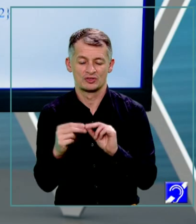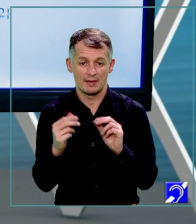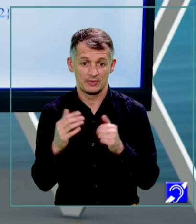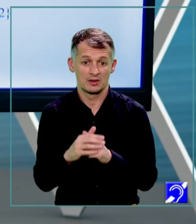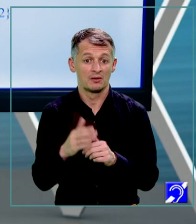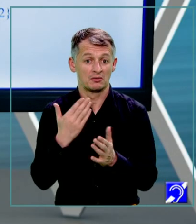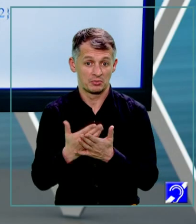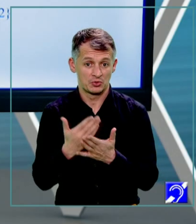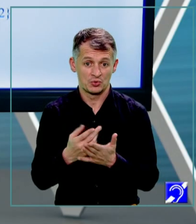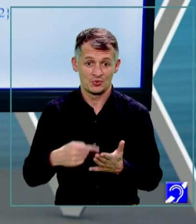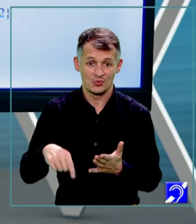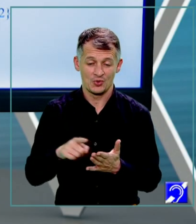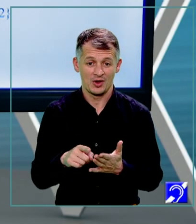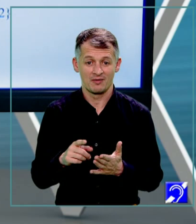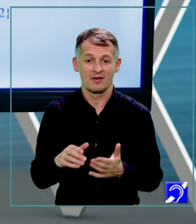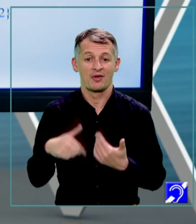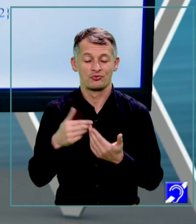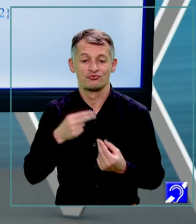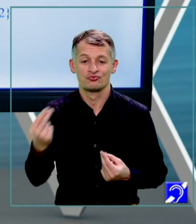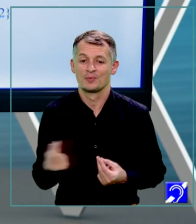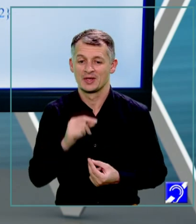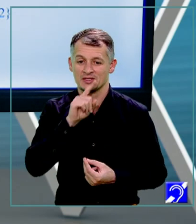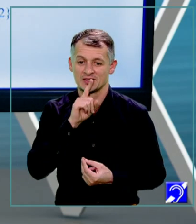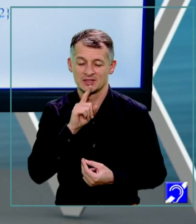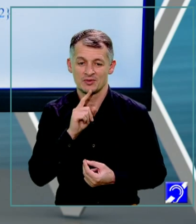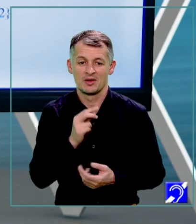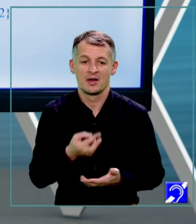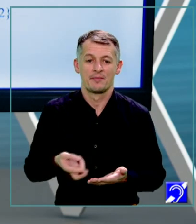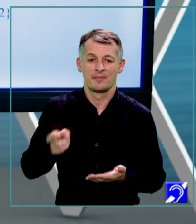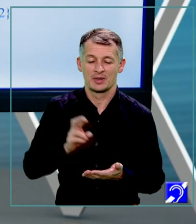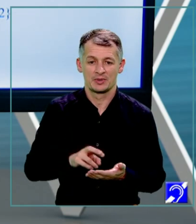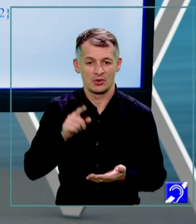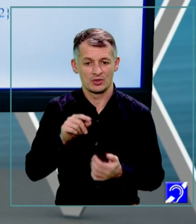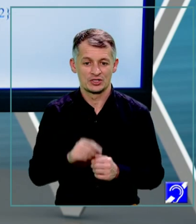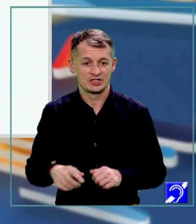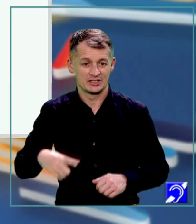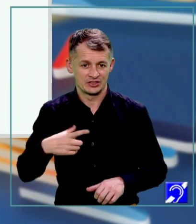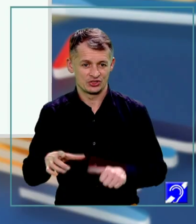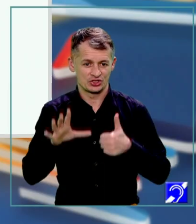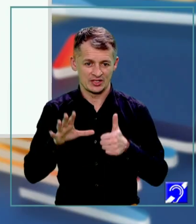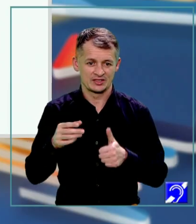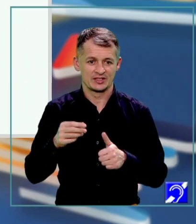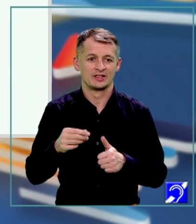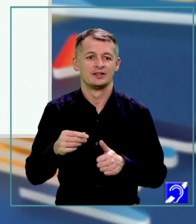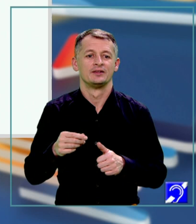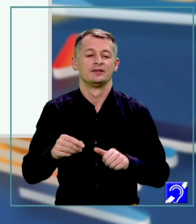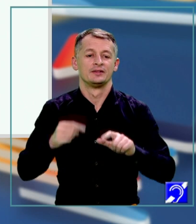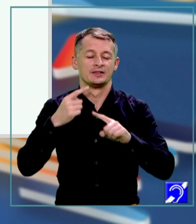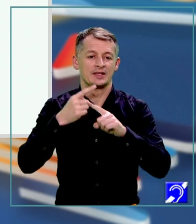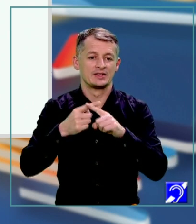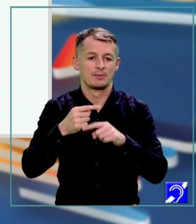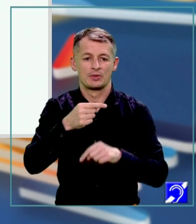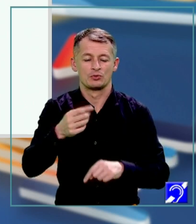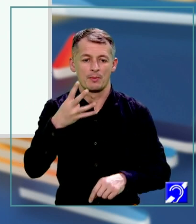expresia noastră adusă la forma cea mai simplă, am repetat-o și pe acest slide, este 6x minus 4, vom